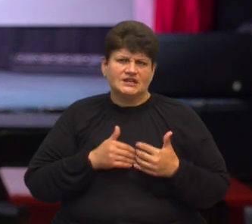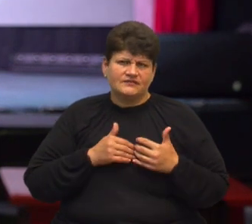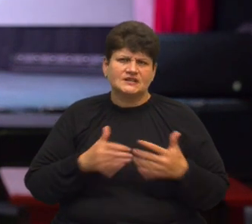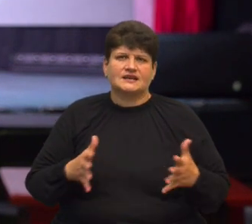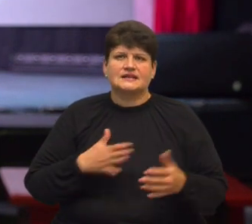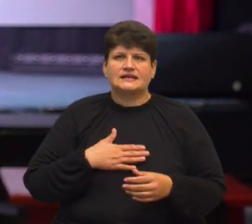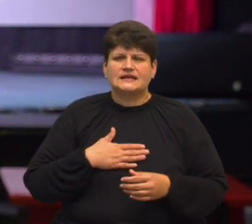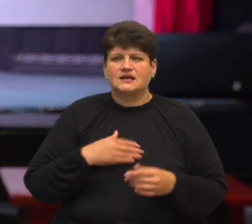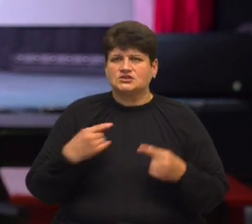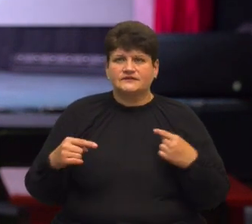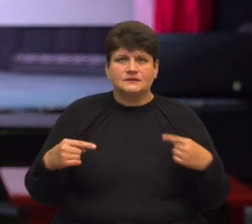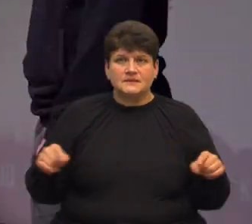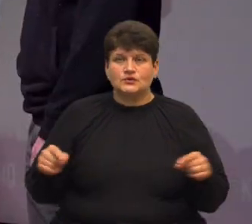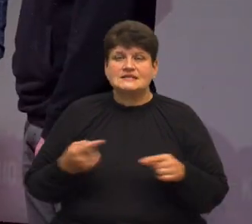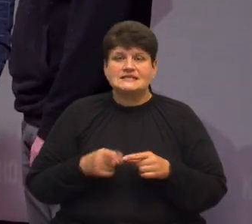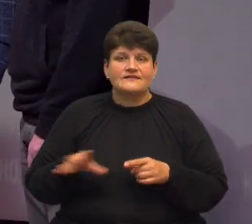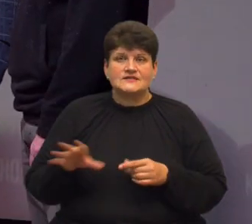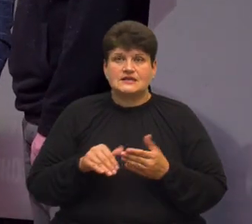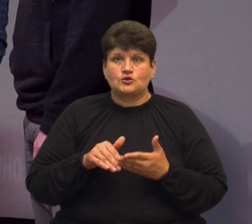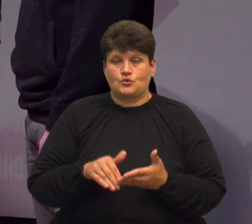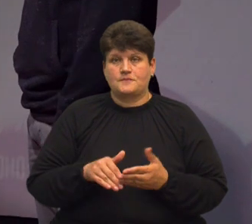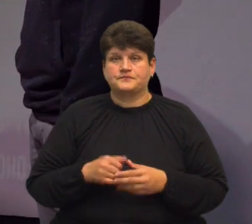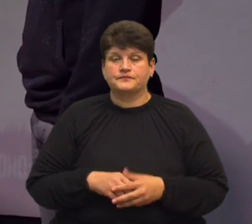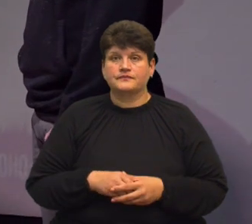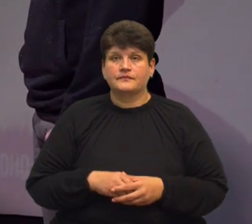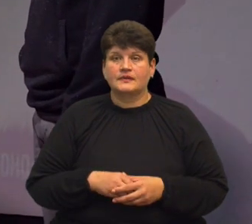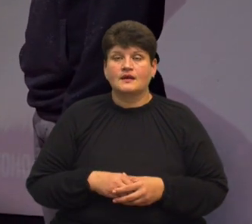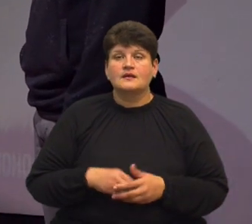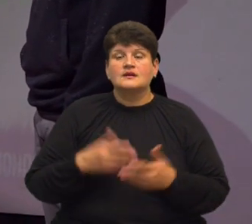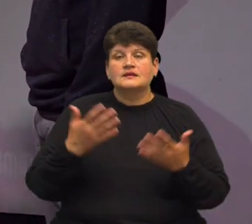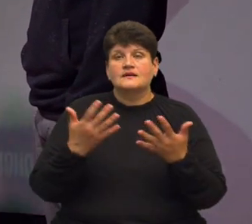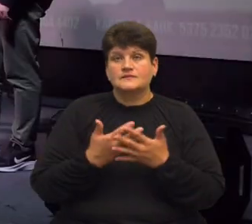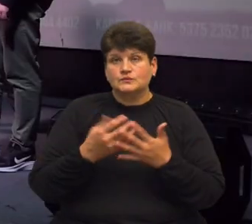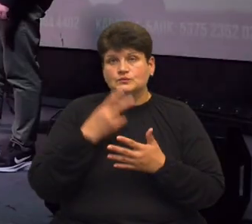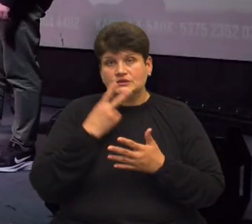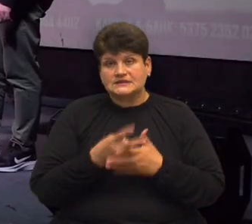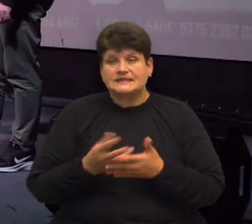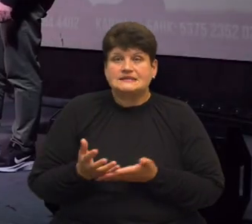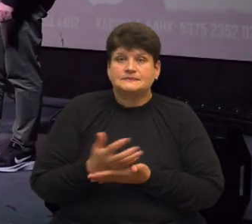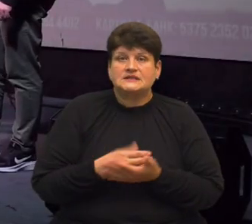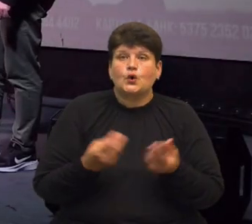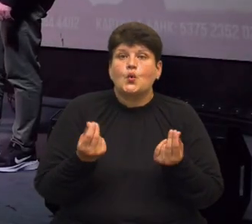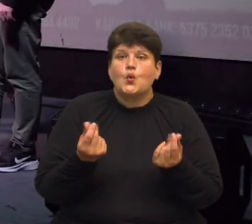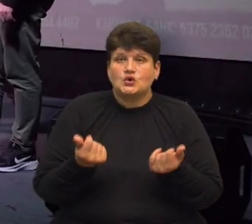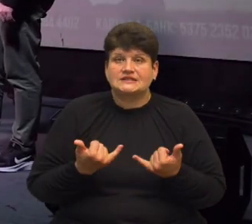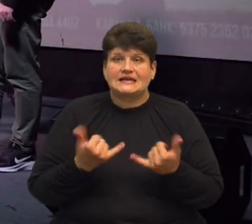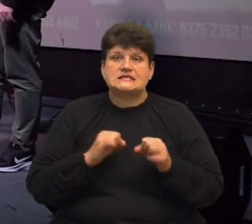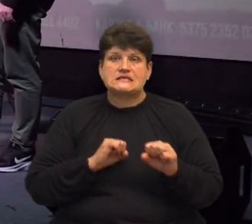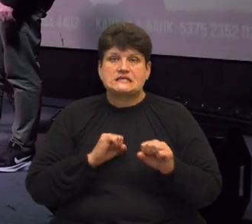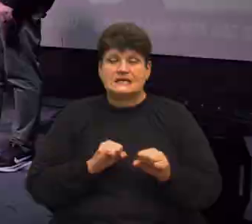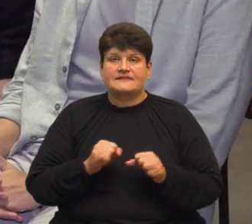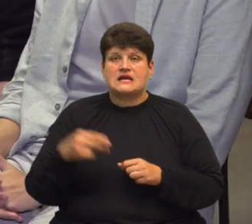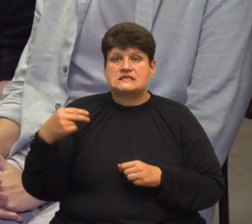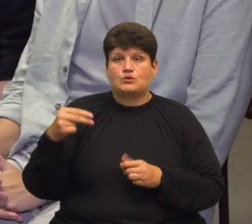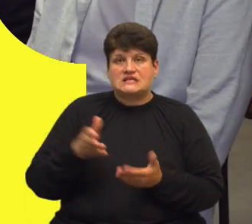відмінності, це все допомагає. Під час прем'єру фільму автори анонсували також збір коштів для захисників на запорізькому